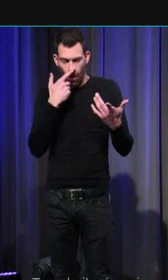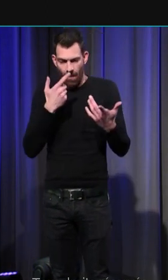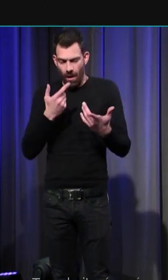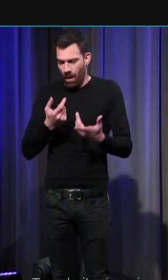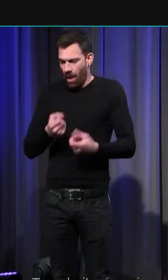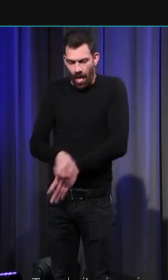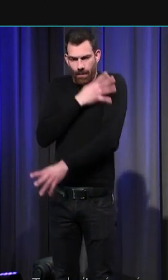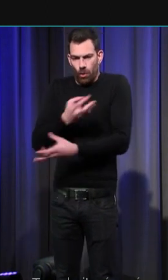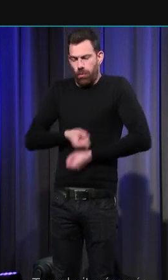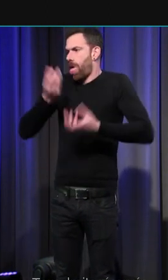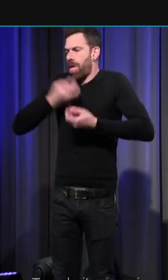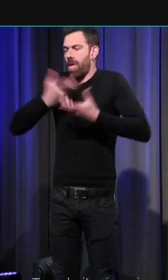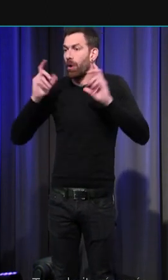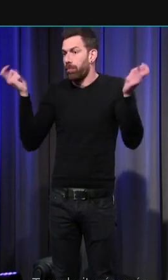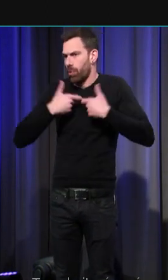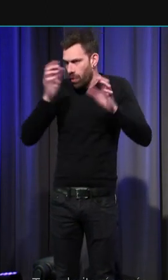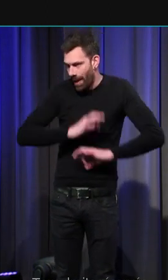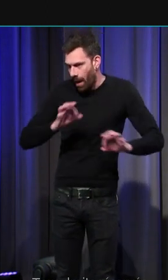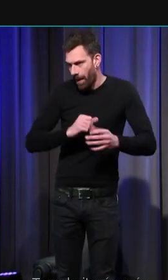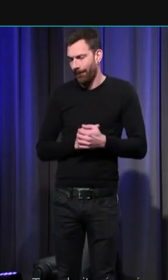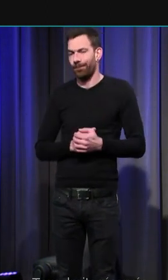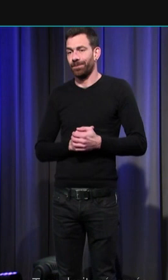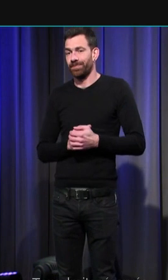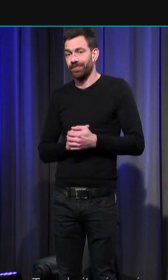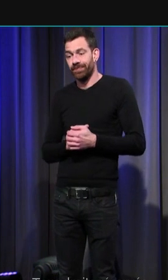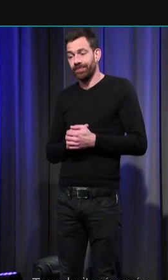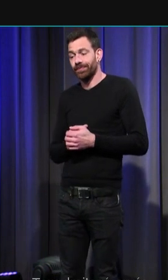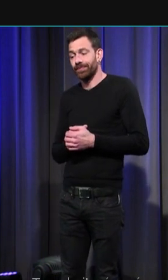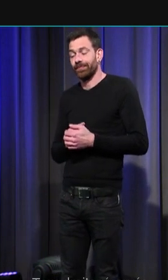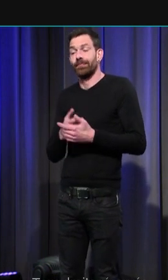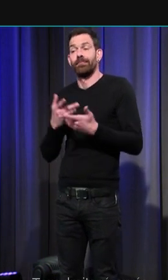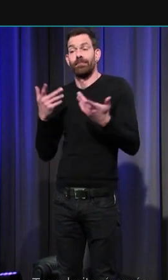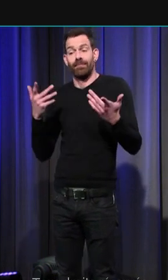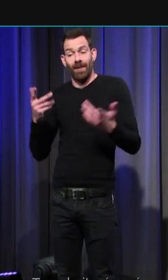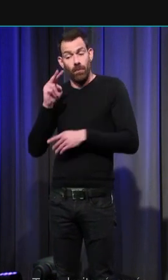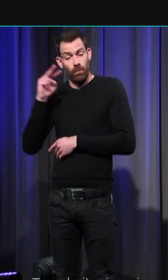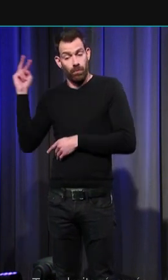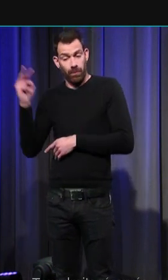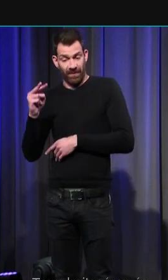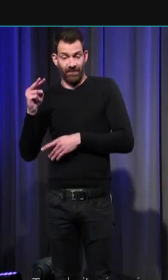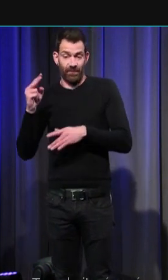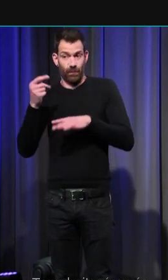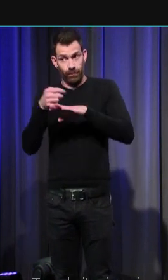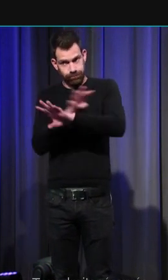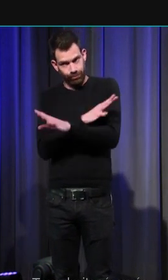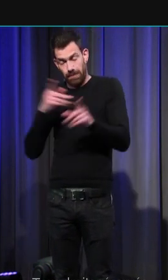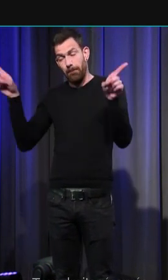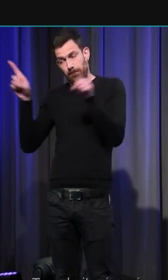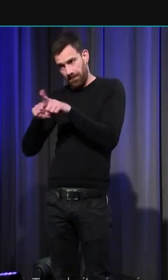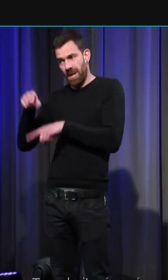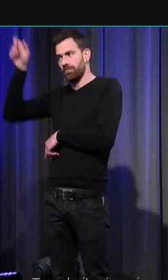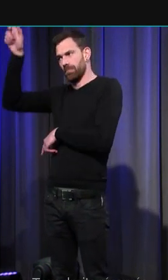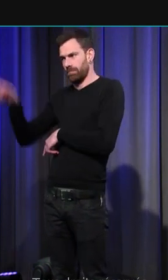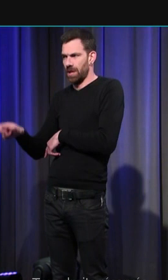émotionnelle. C'est cette même perception de l'émotion qui fera dire au grand savant néerlandais Johan